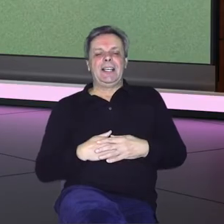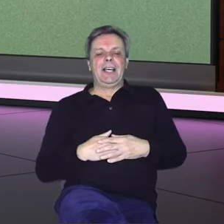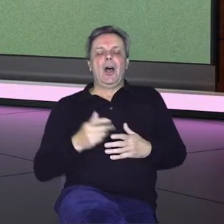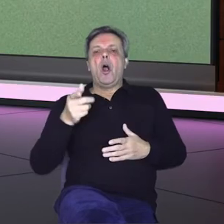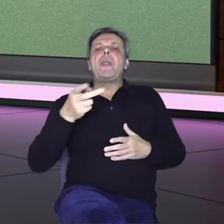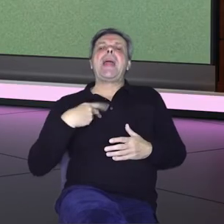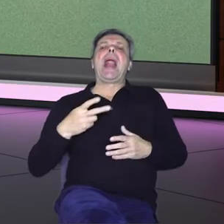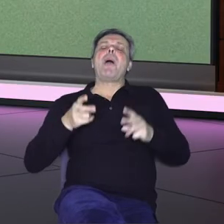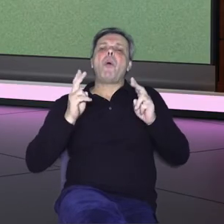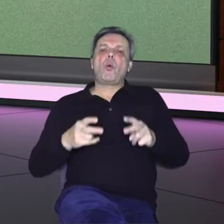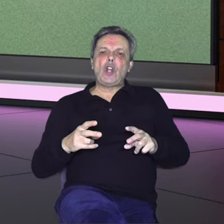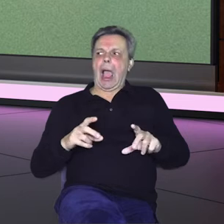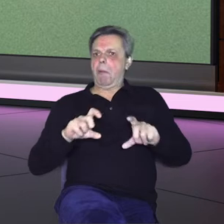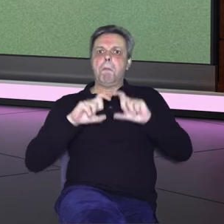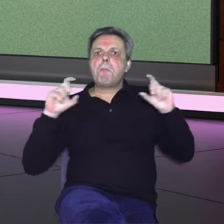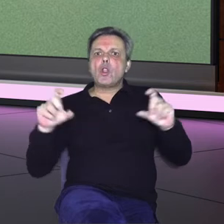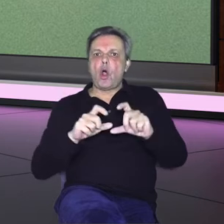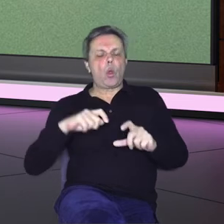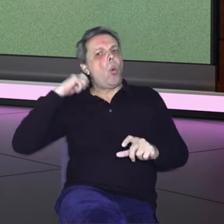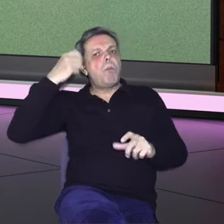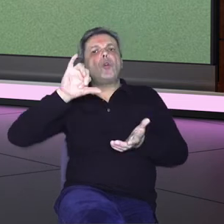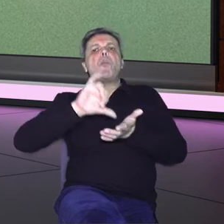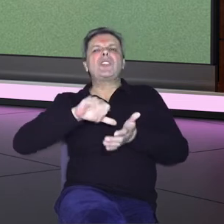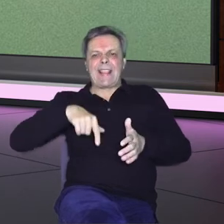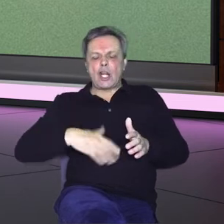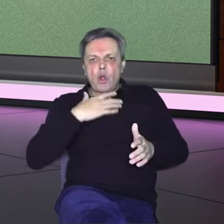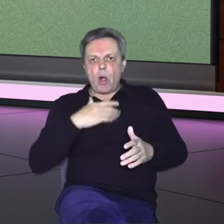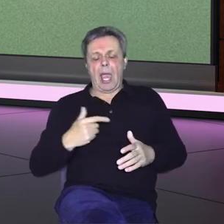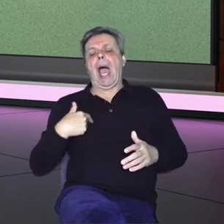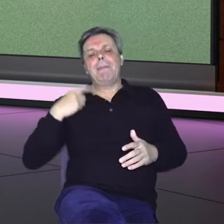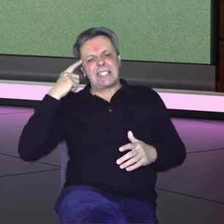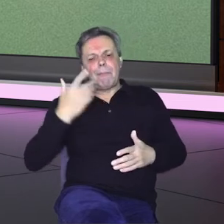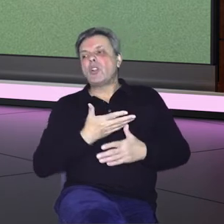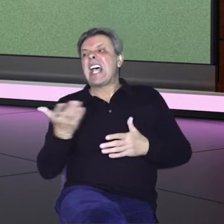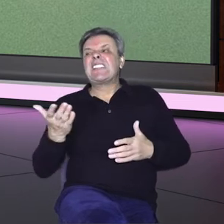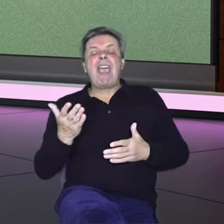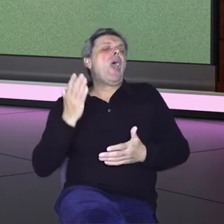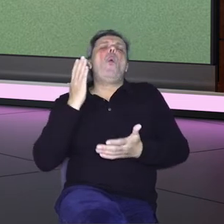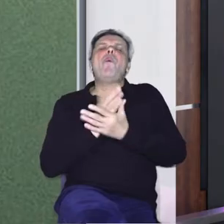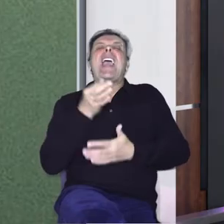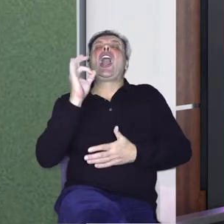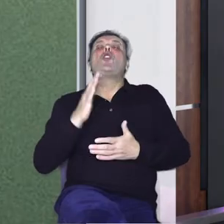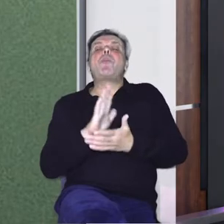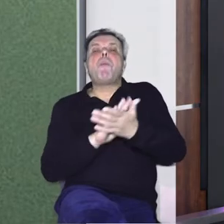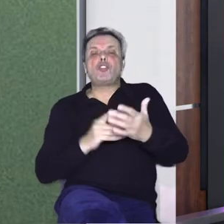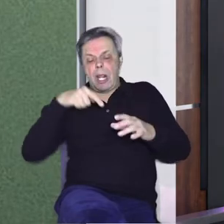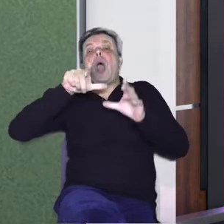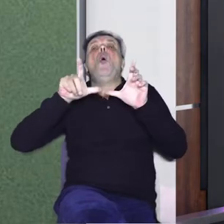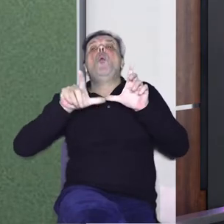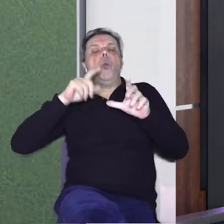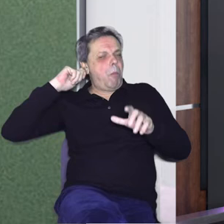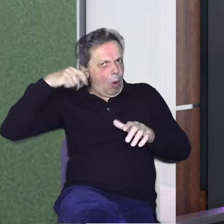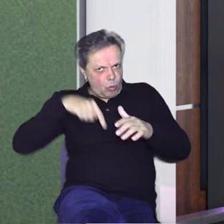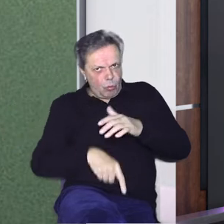Znači ona nam je omogućila prostoriju u podrumu srednje škole, a svi znamo da sve dobro kreće iz podruma. I tako smo mi